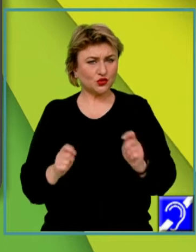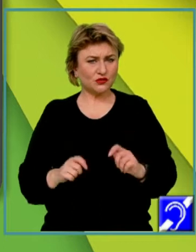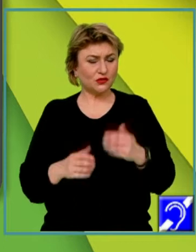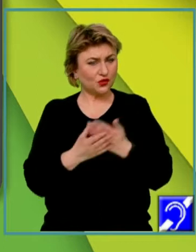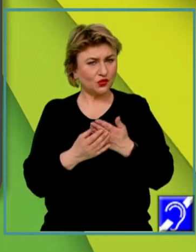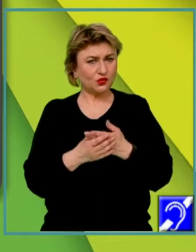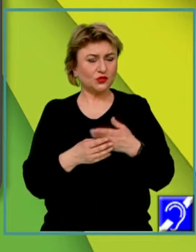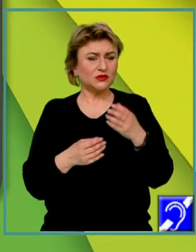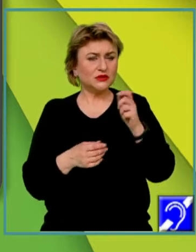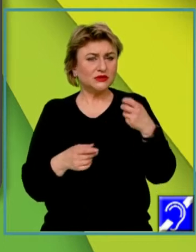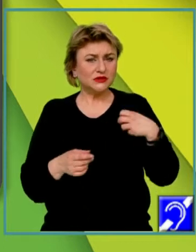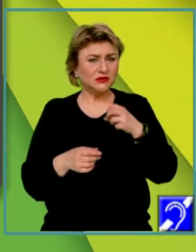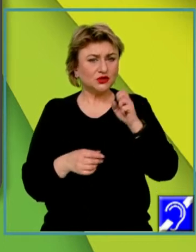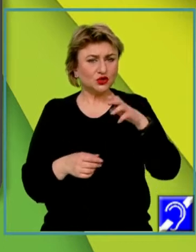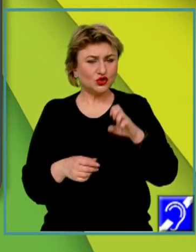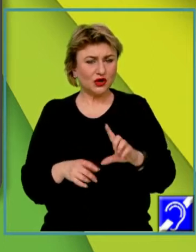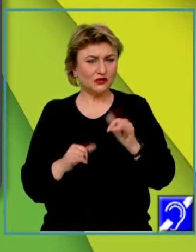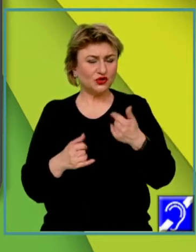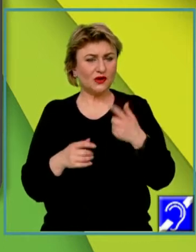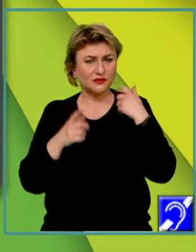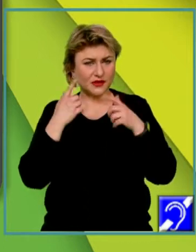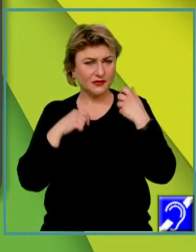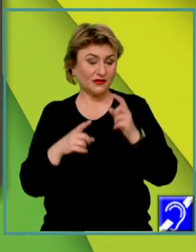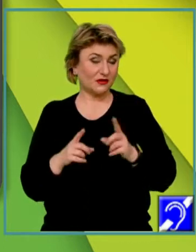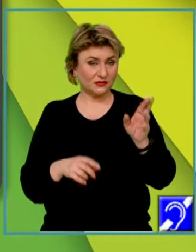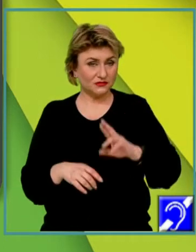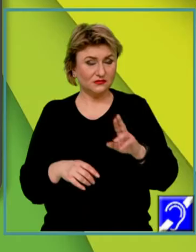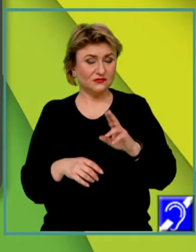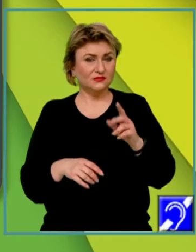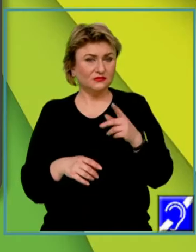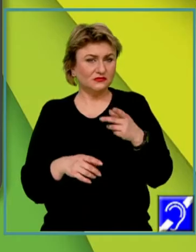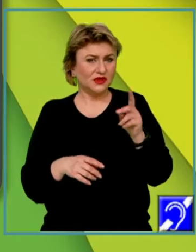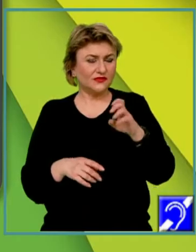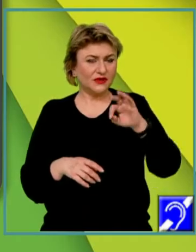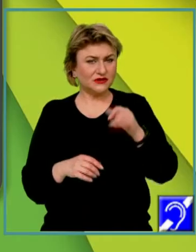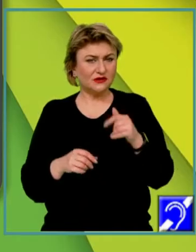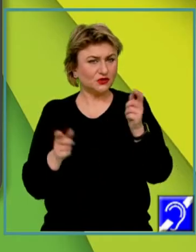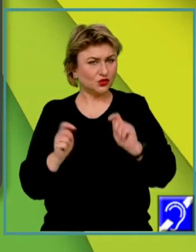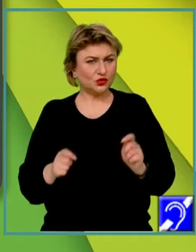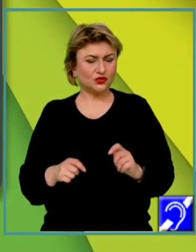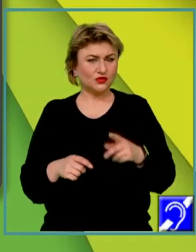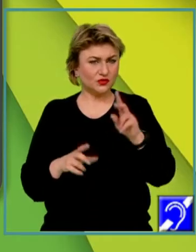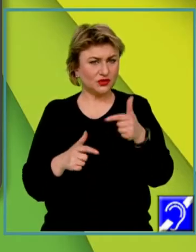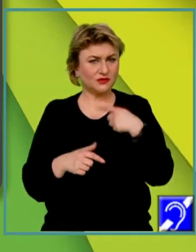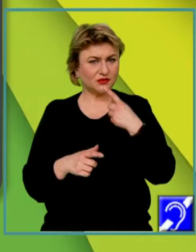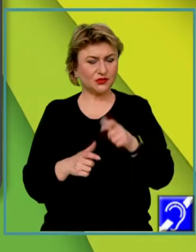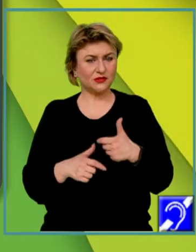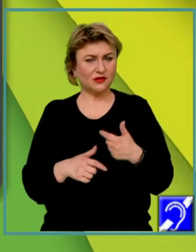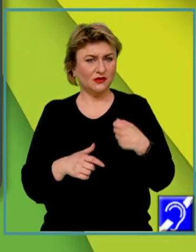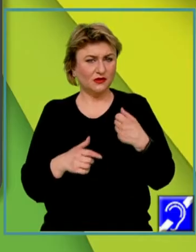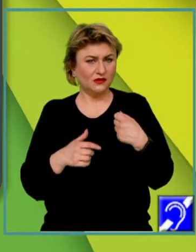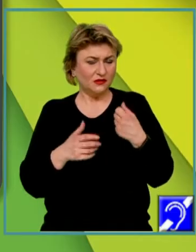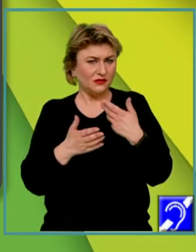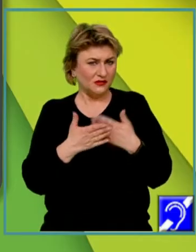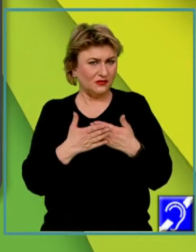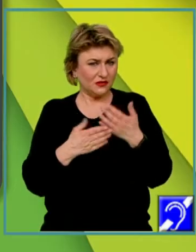documentul social, experimentul. Dacă recapitulăm definiția observației sociologice, putem să spunem că pune accent